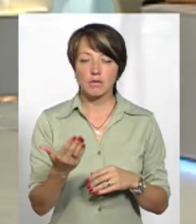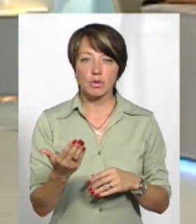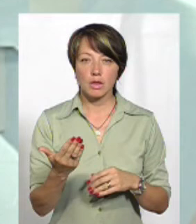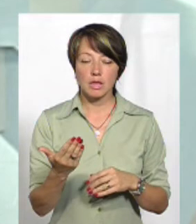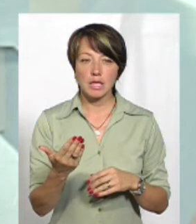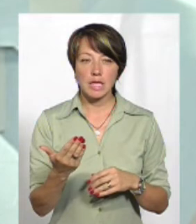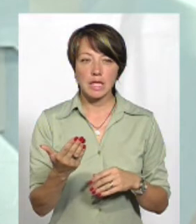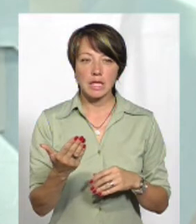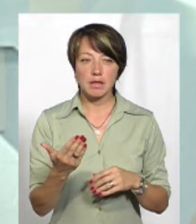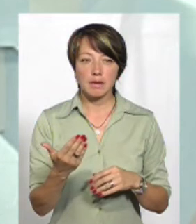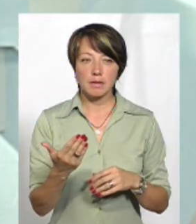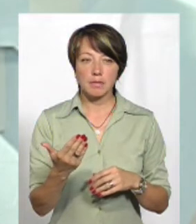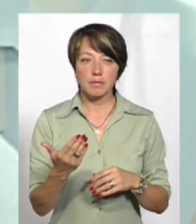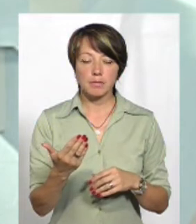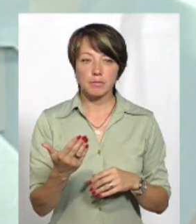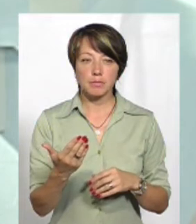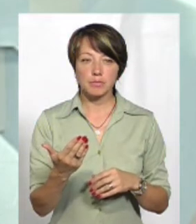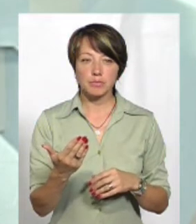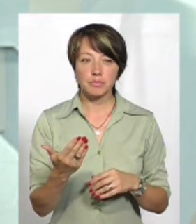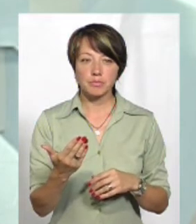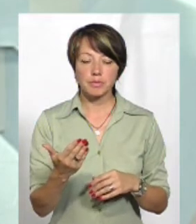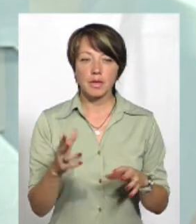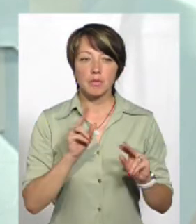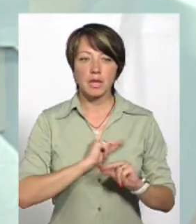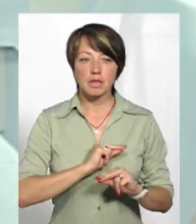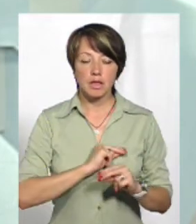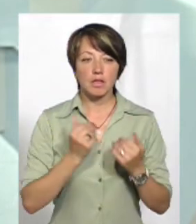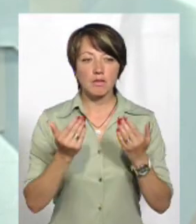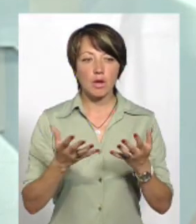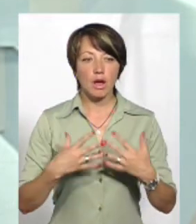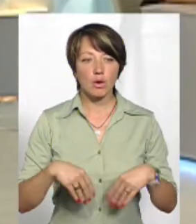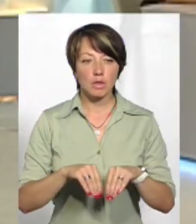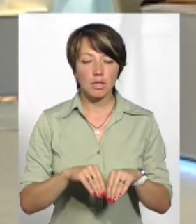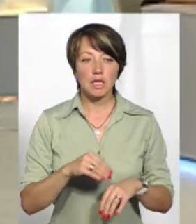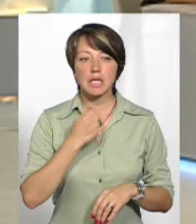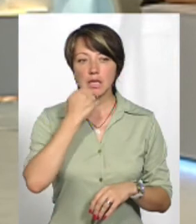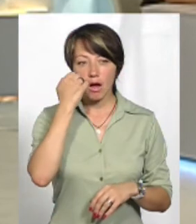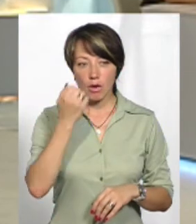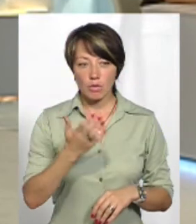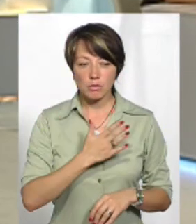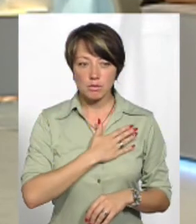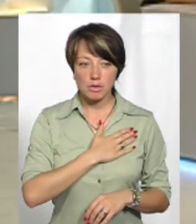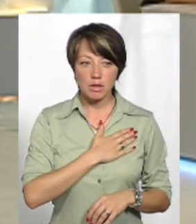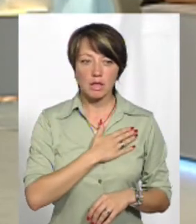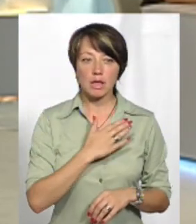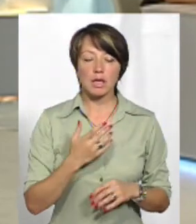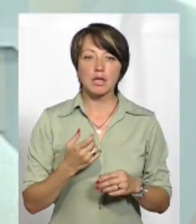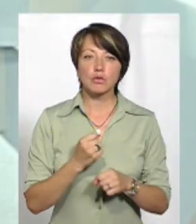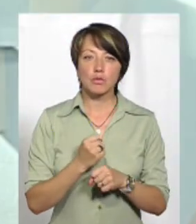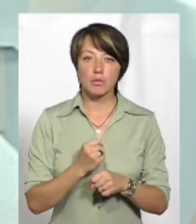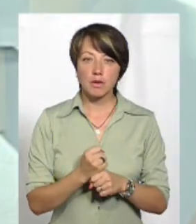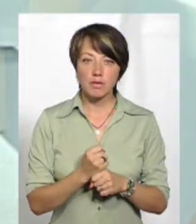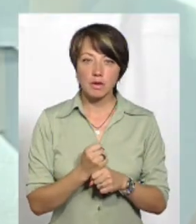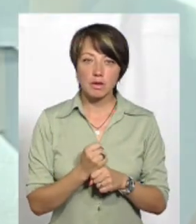співпрацівники, твоя родина дякує тобі і цінить те, що ти зробив